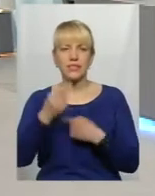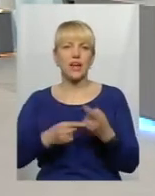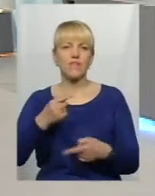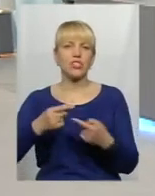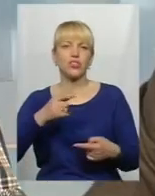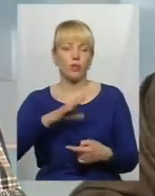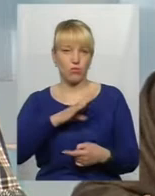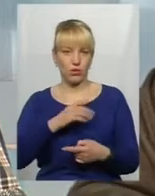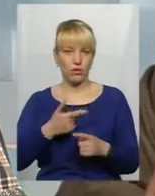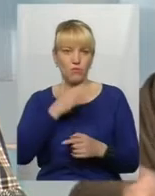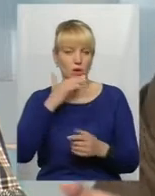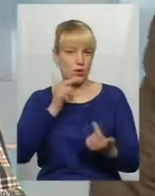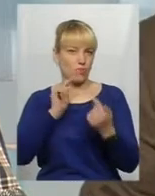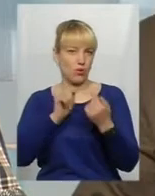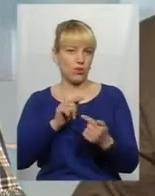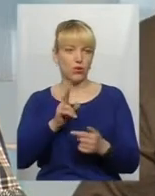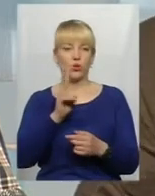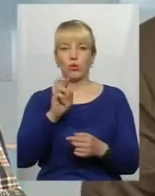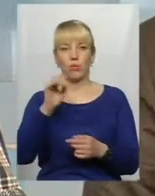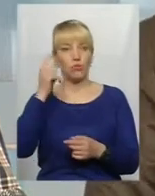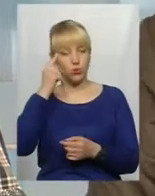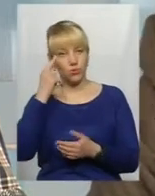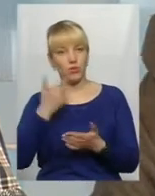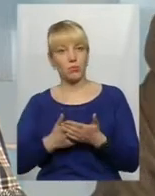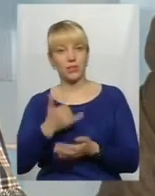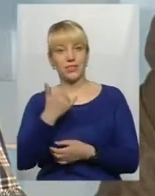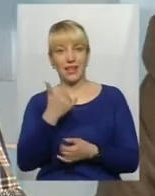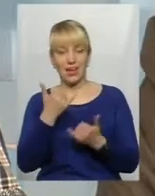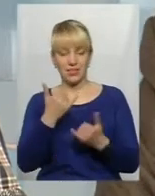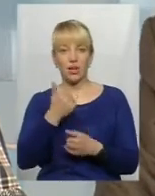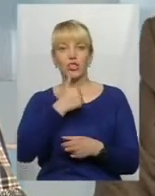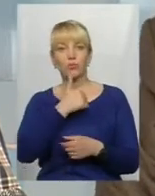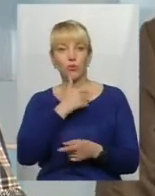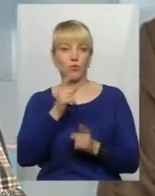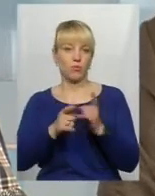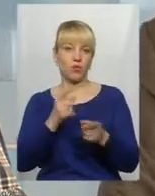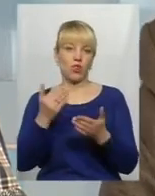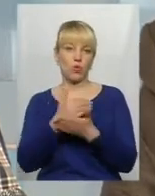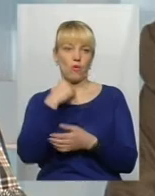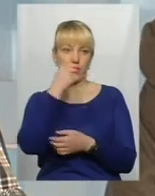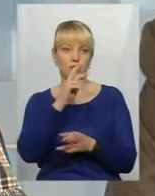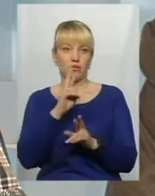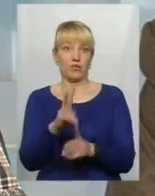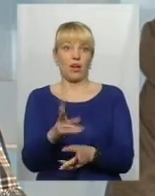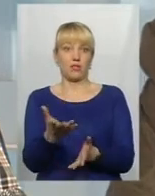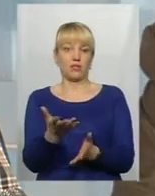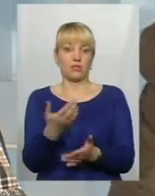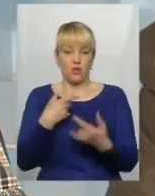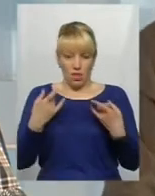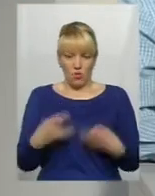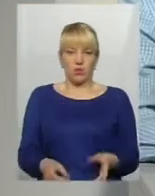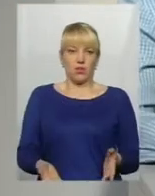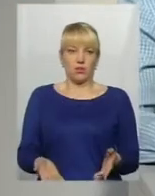спротив викликає. Наприклад, хто би подумав зараз спробувати щось поміняти з Новим Роком. Як? Так, ми ж народилися,